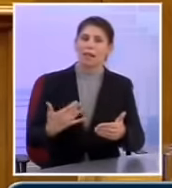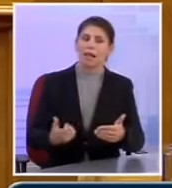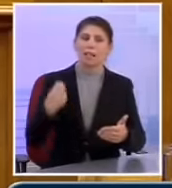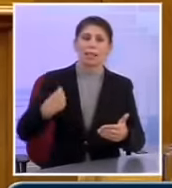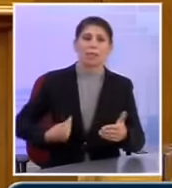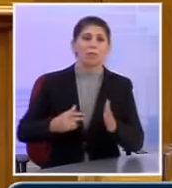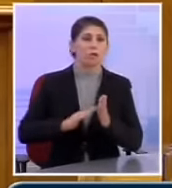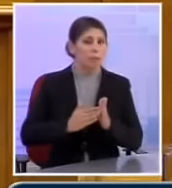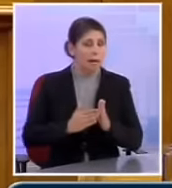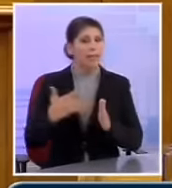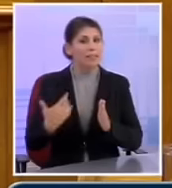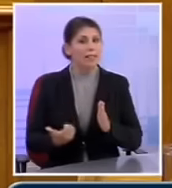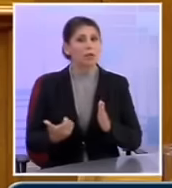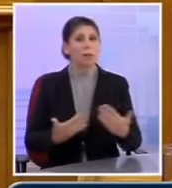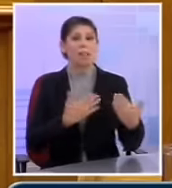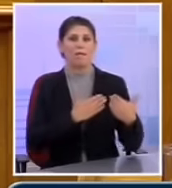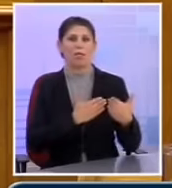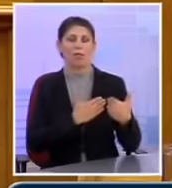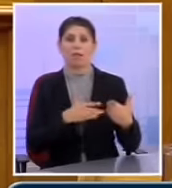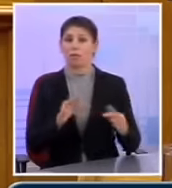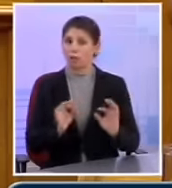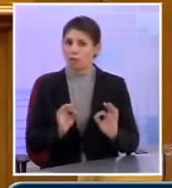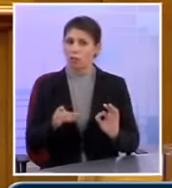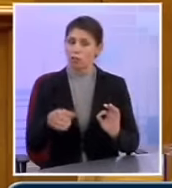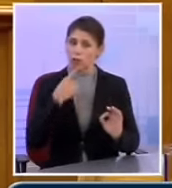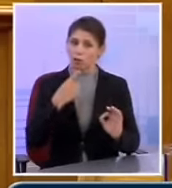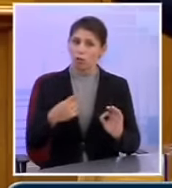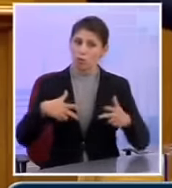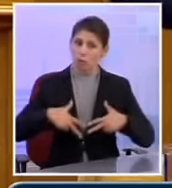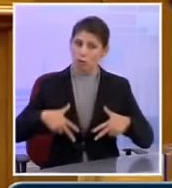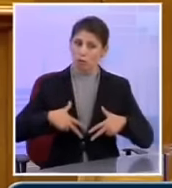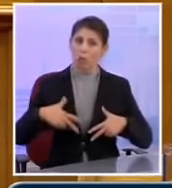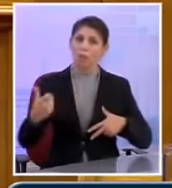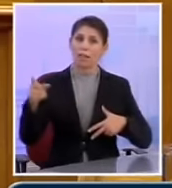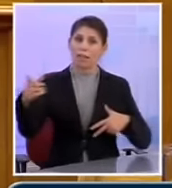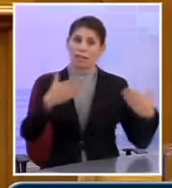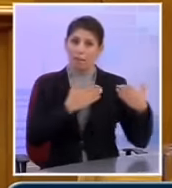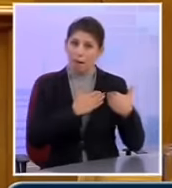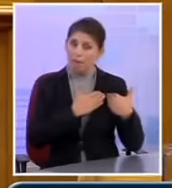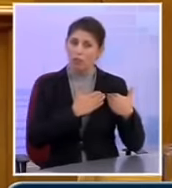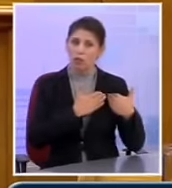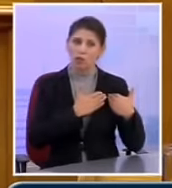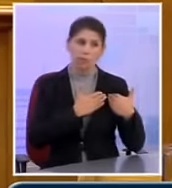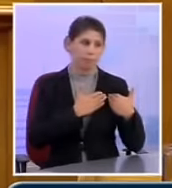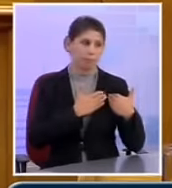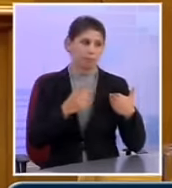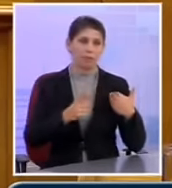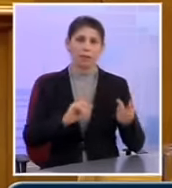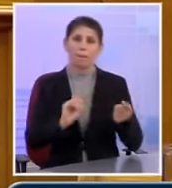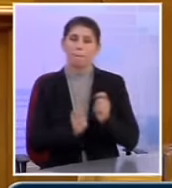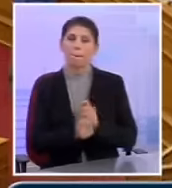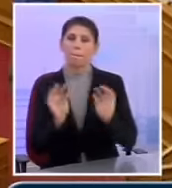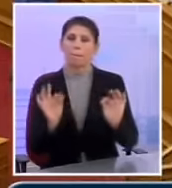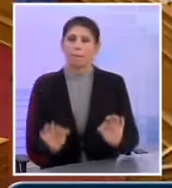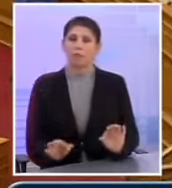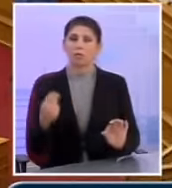οι δημόσιοι υπάλληλοι κάποια ευθύνη. Βεβαίως και αυτό το λέω και στον Υπουργό που θα είναι και υπεύθυνος για τη μεταρρύθμιση του